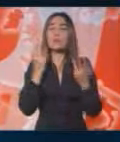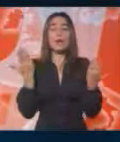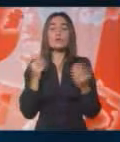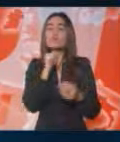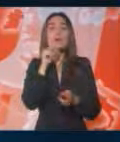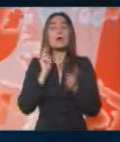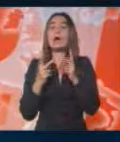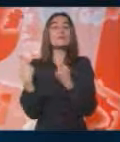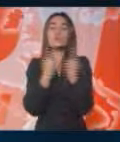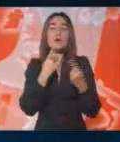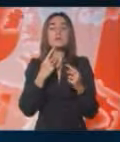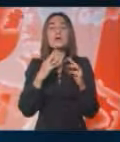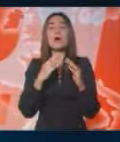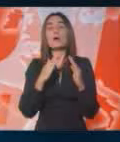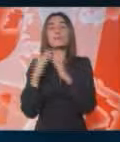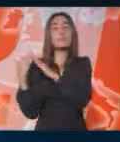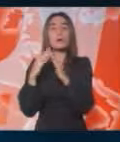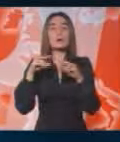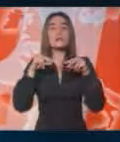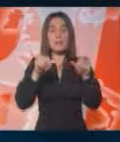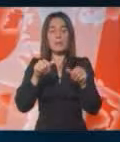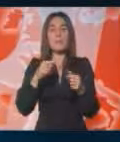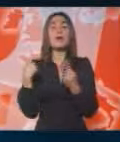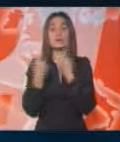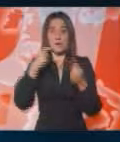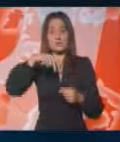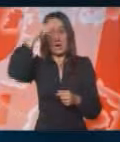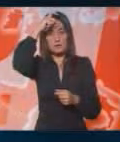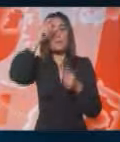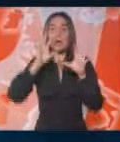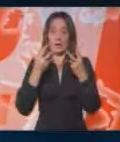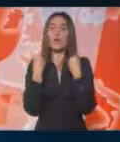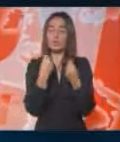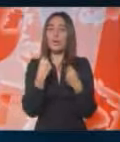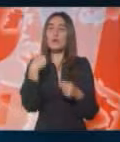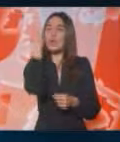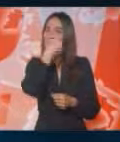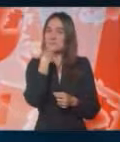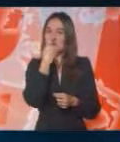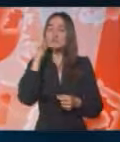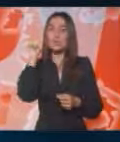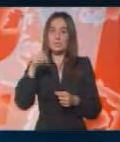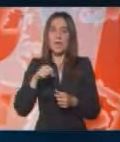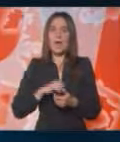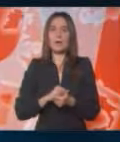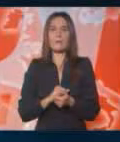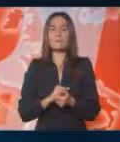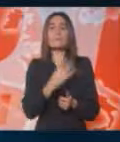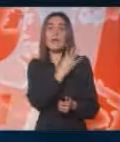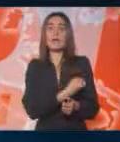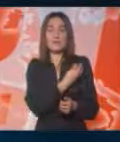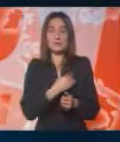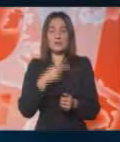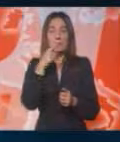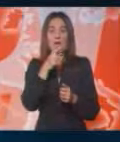kakva je situacija u susednim zemljama? Situacija u Srbiji je relativno dobra u smislu da Hrvatska